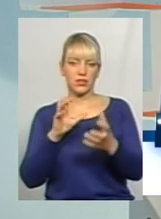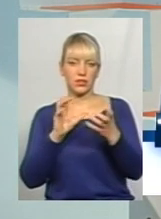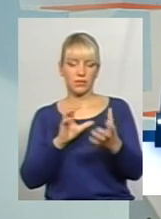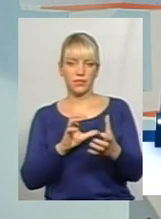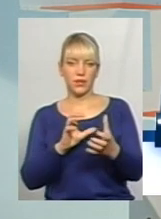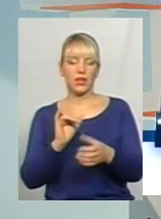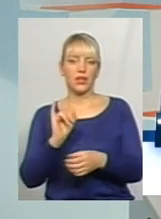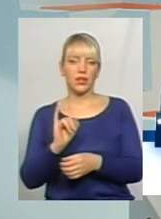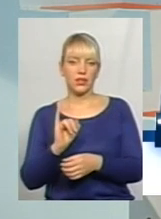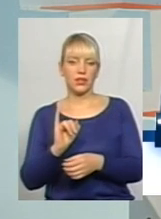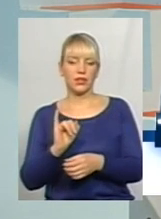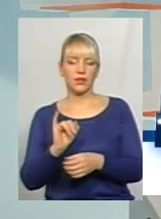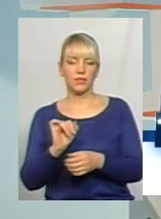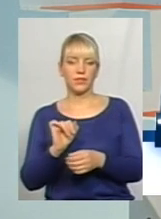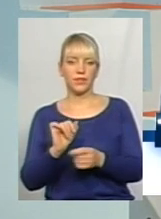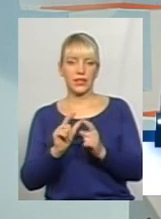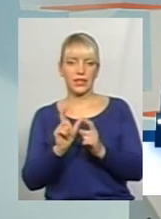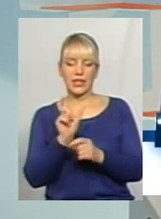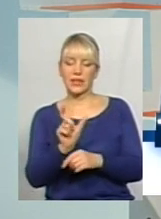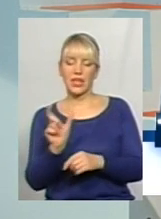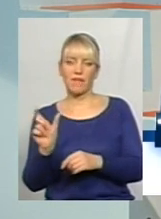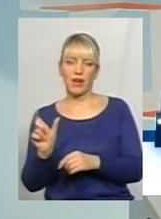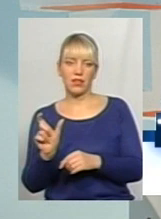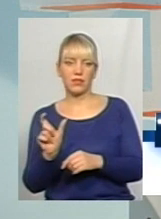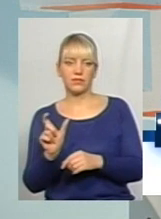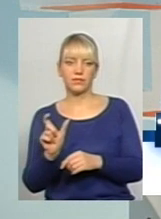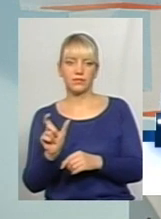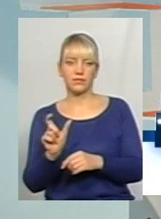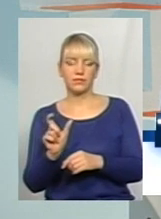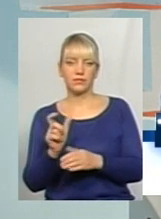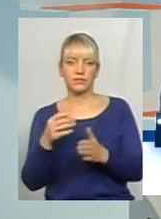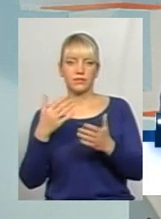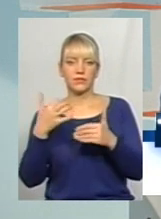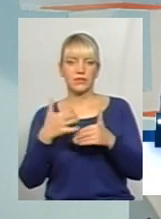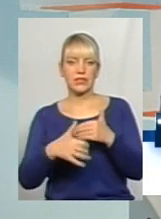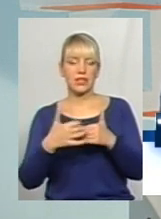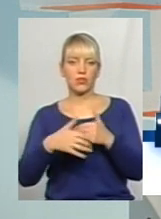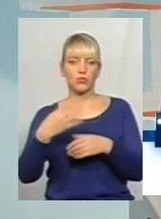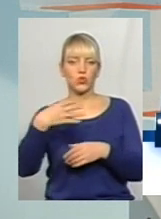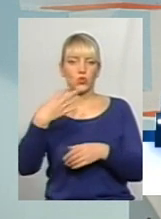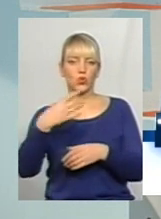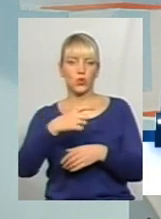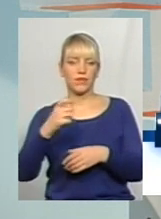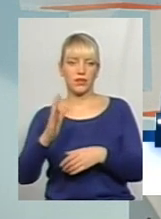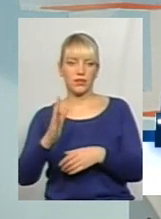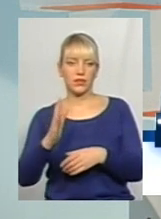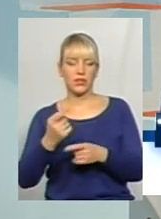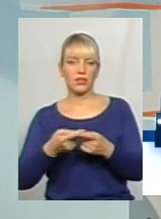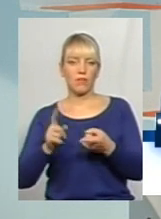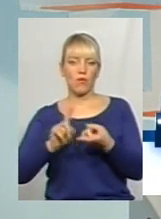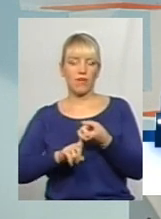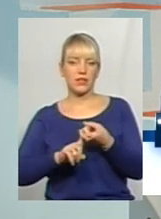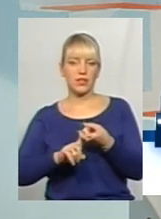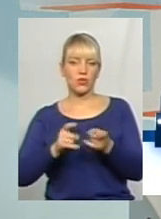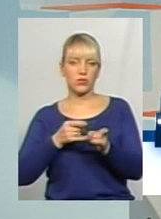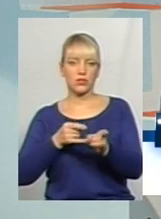і інтервал між ними доволі суттєвий, він складає в середньому від 40 хвилин. Тоже пов'язано з заторами,